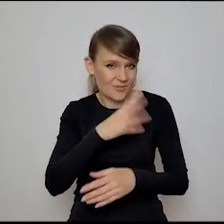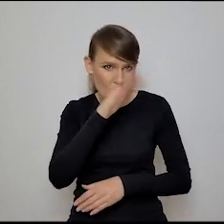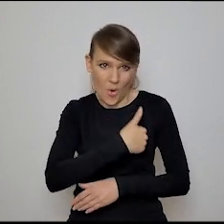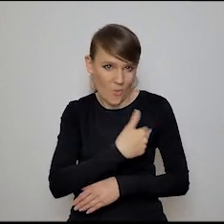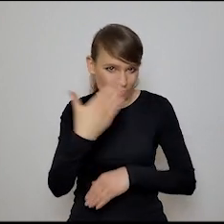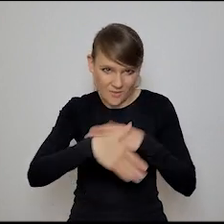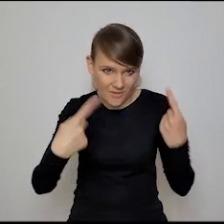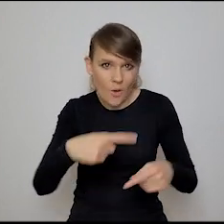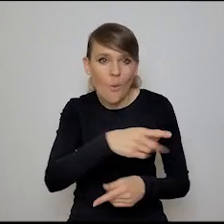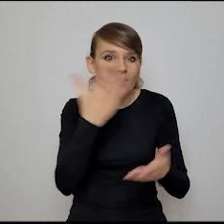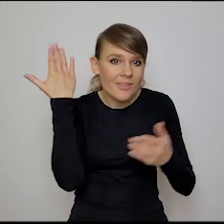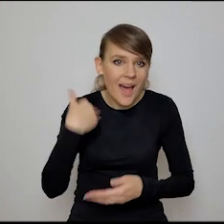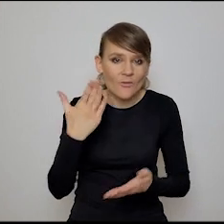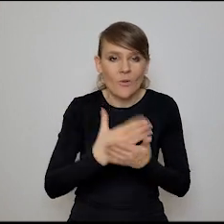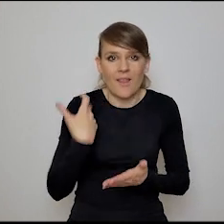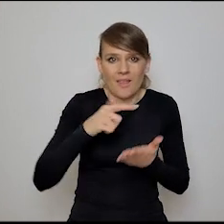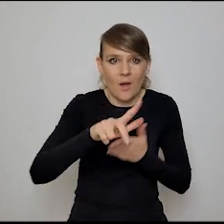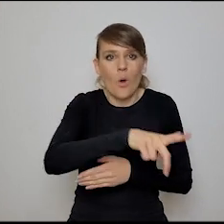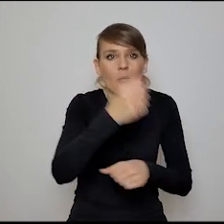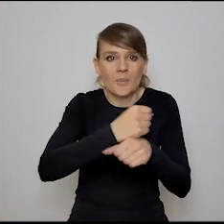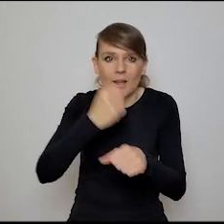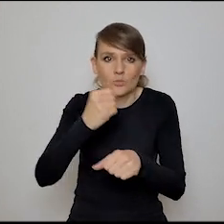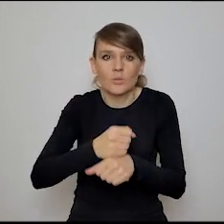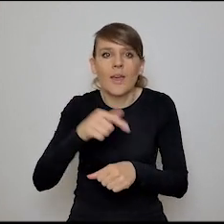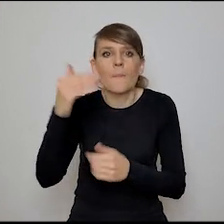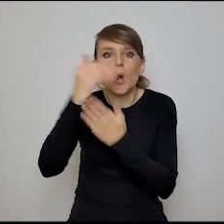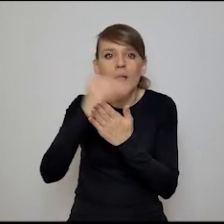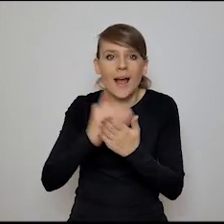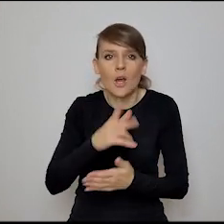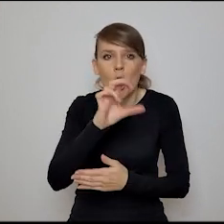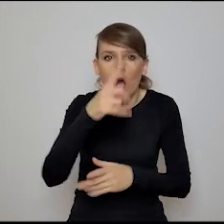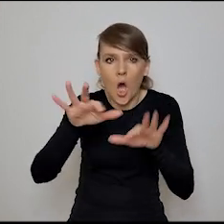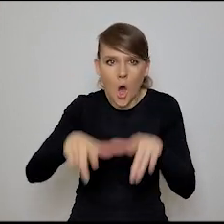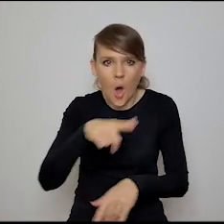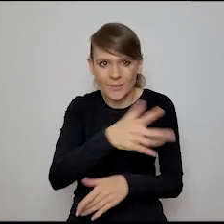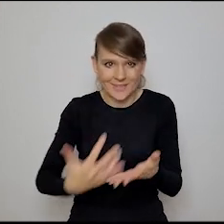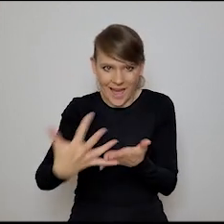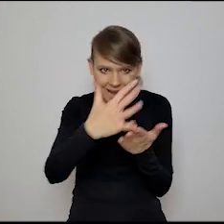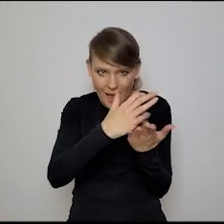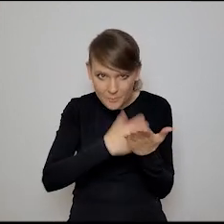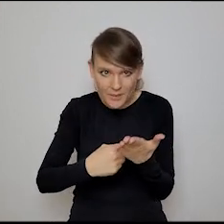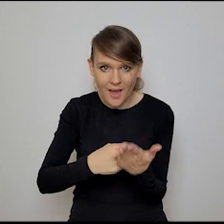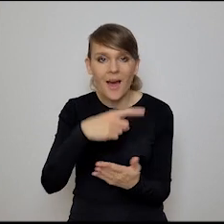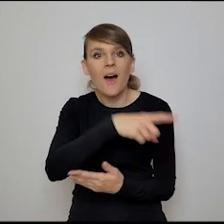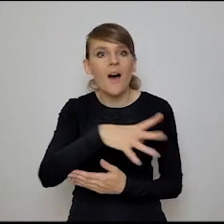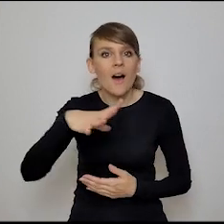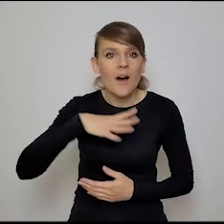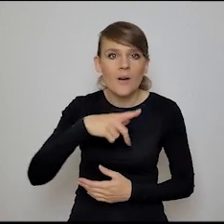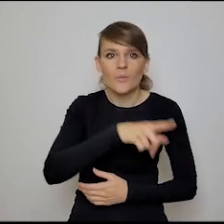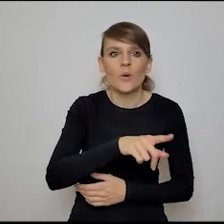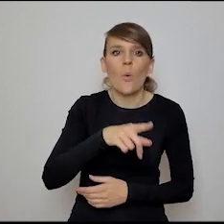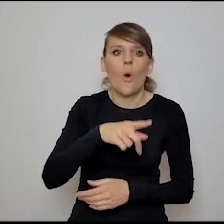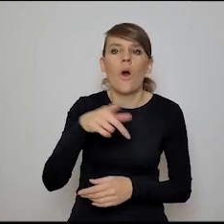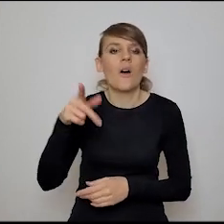od kiedy jest nastolatkiem, zarabia na życie jako programista, jako koder. Zarabia, historia była taka, że w ogóle zrekrutował go start-up